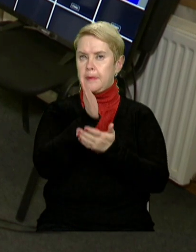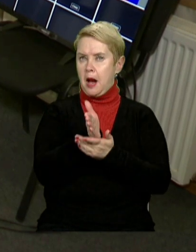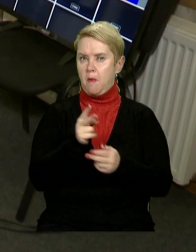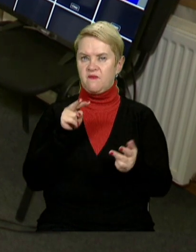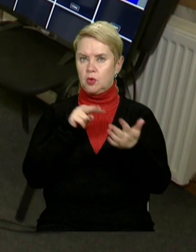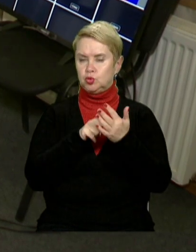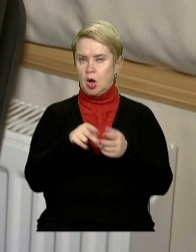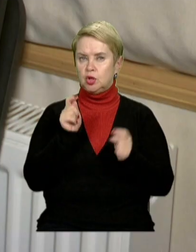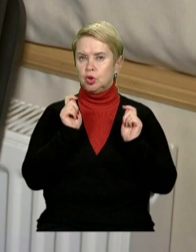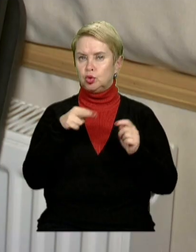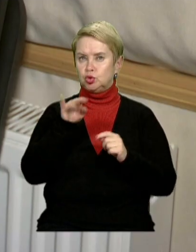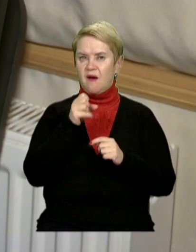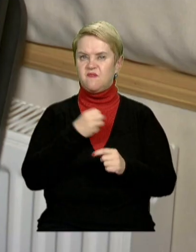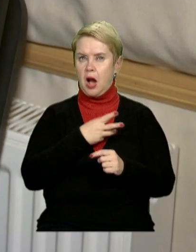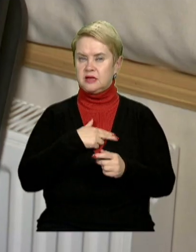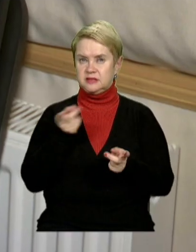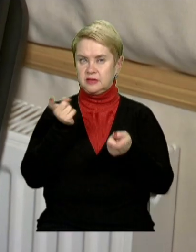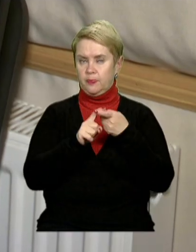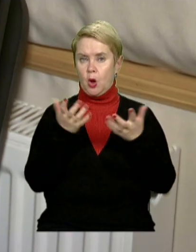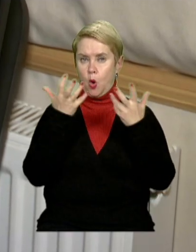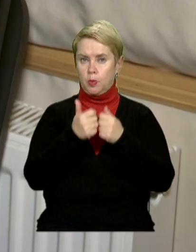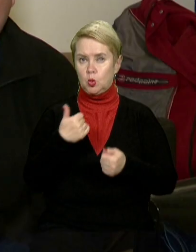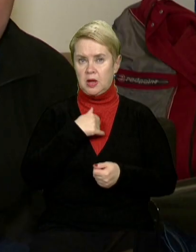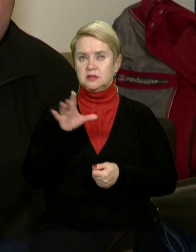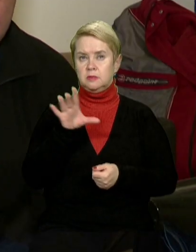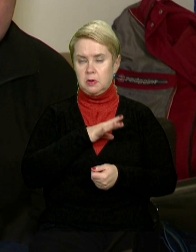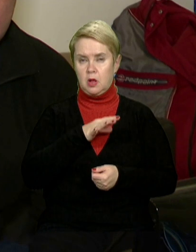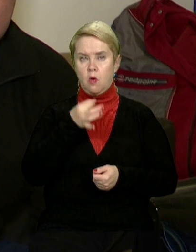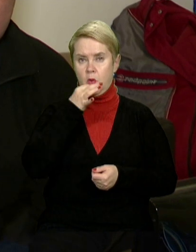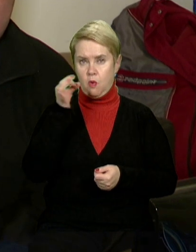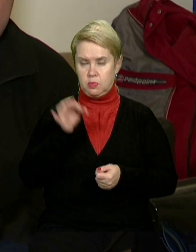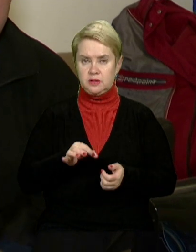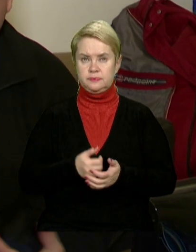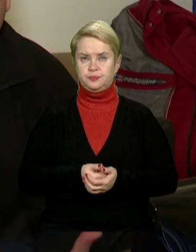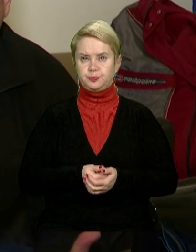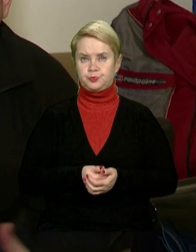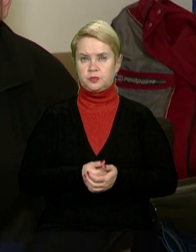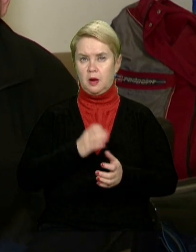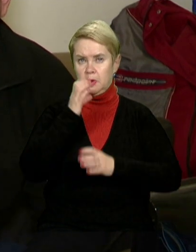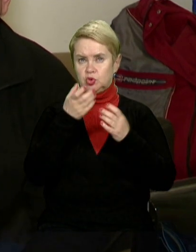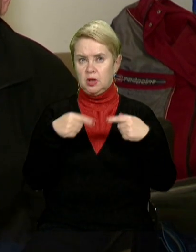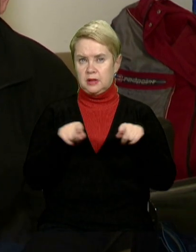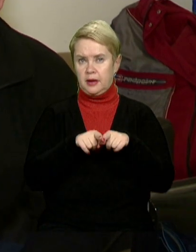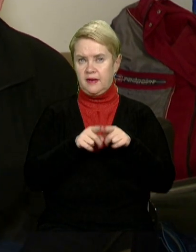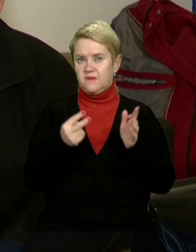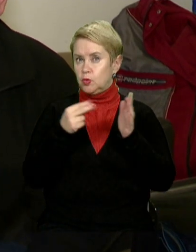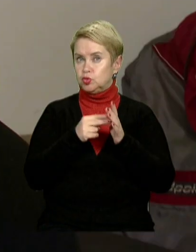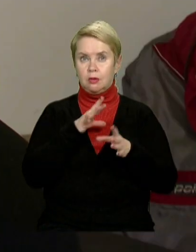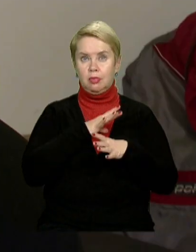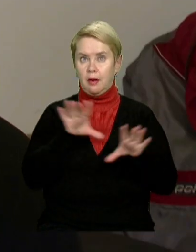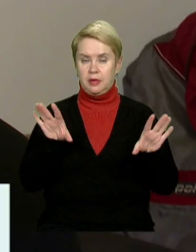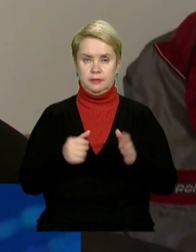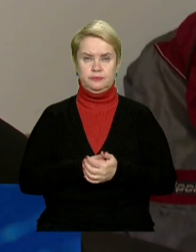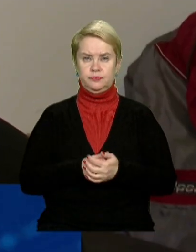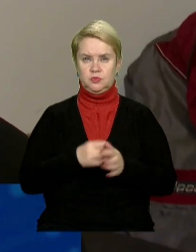включення на джазовий фестиваль у Франції. Оборудування у нас було, опіта міжнародних таких включень у нас ще не було.